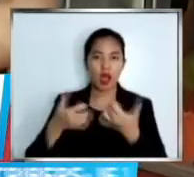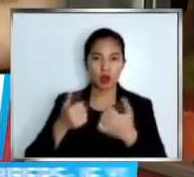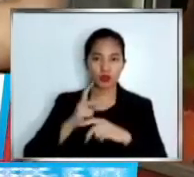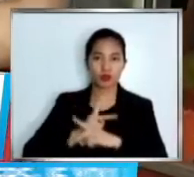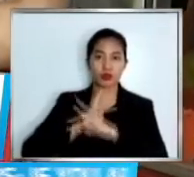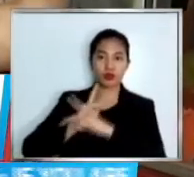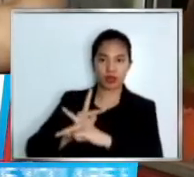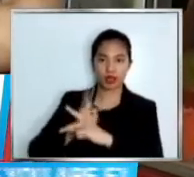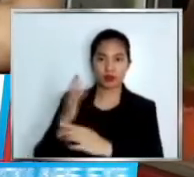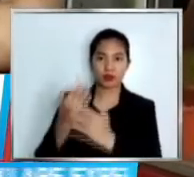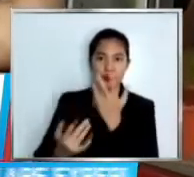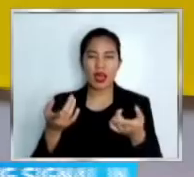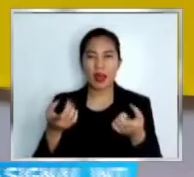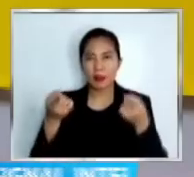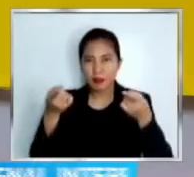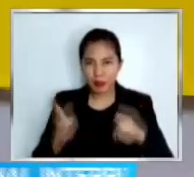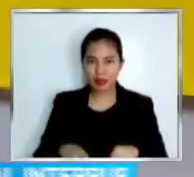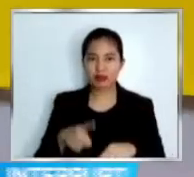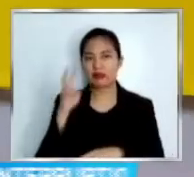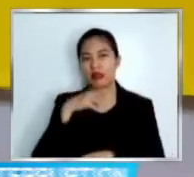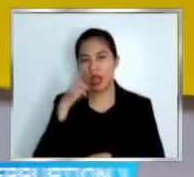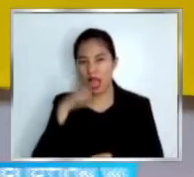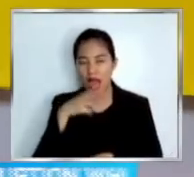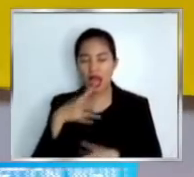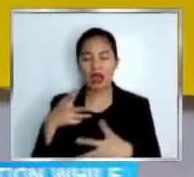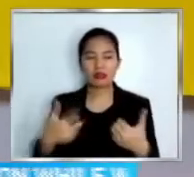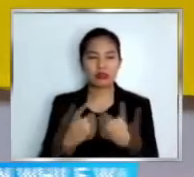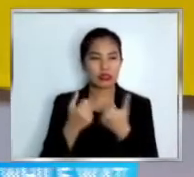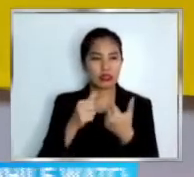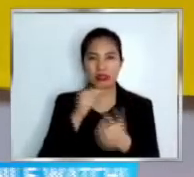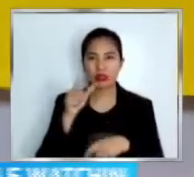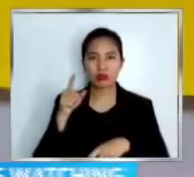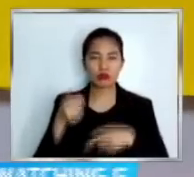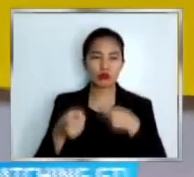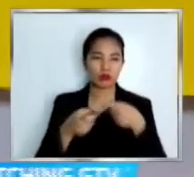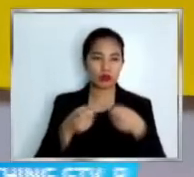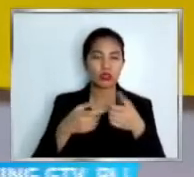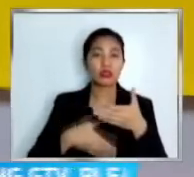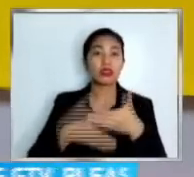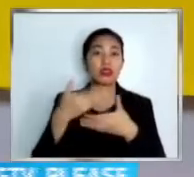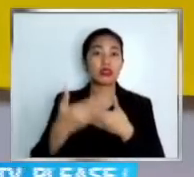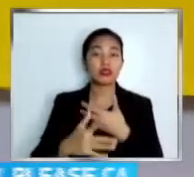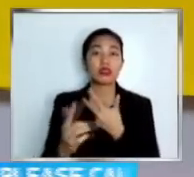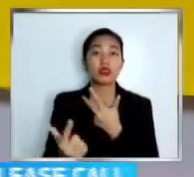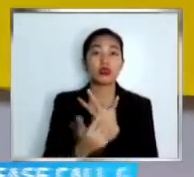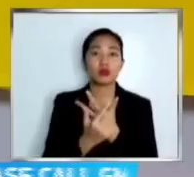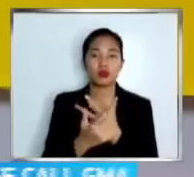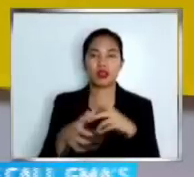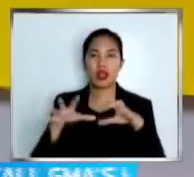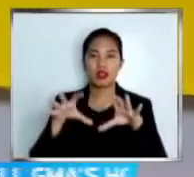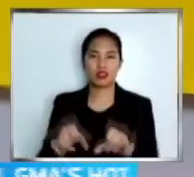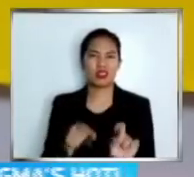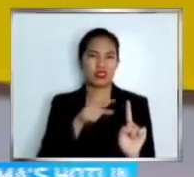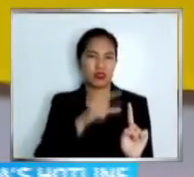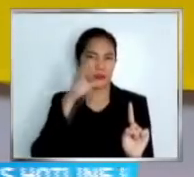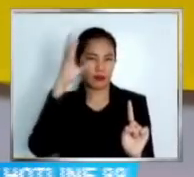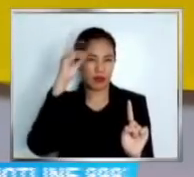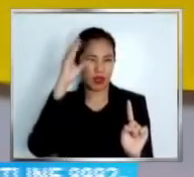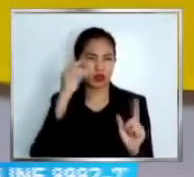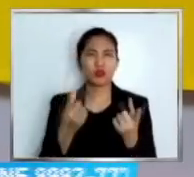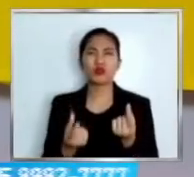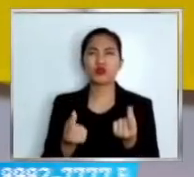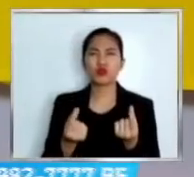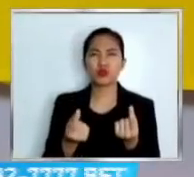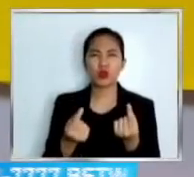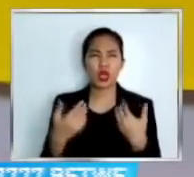Ban Alegre, GMA News. Arrestado sa Laguna ang lalaking sospek sa pangingikil at pamimilit sa pakikipagdalik.